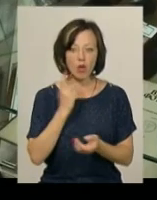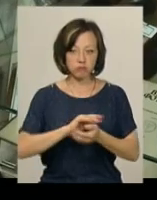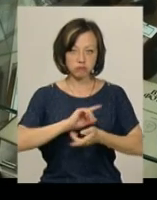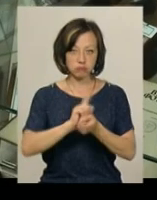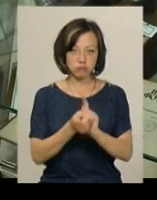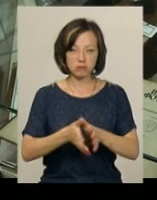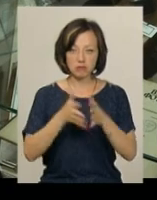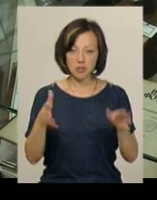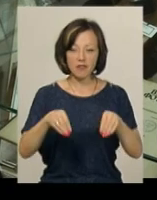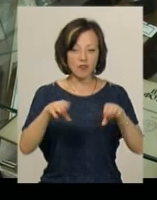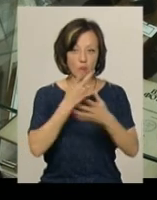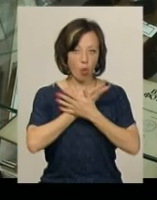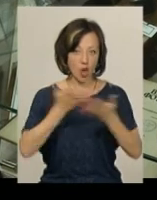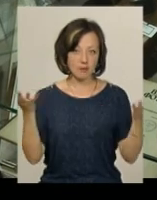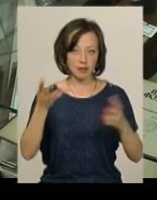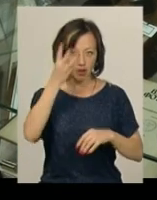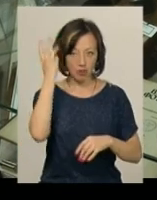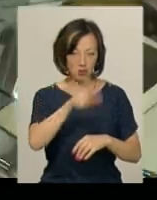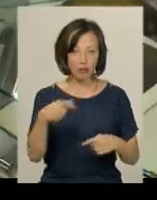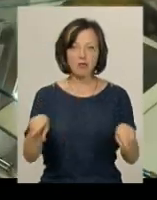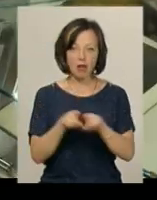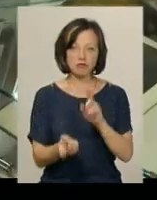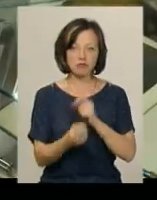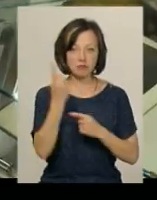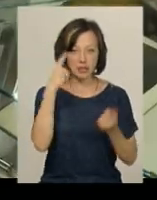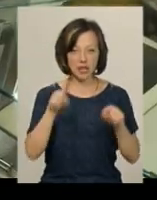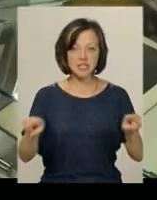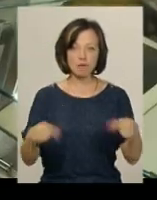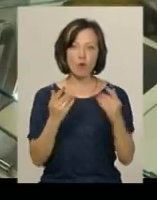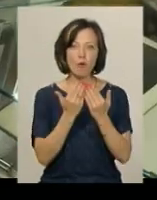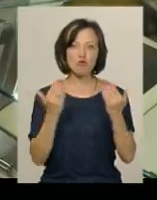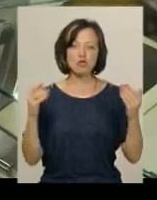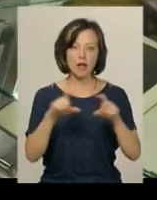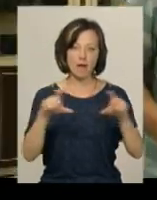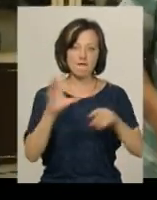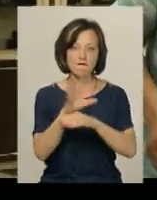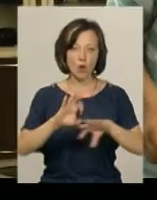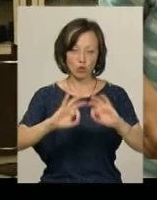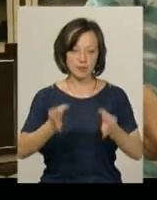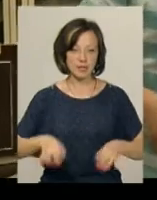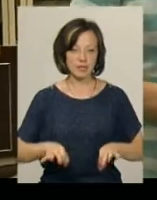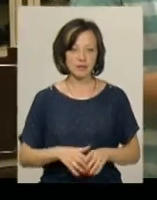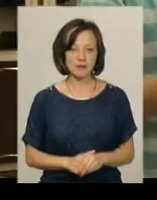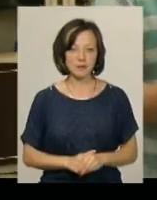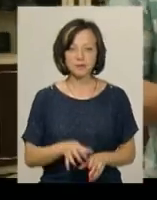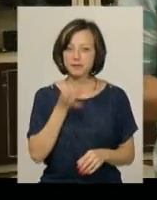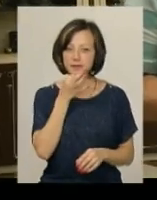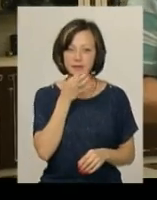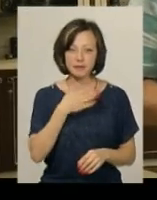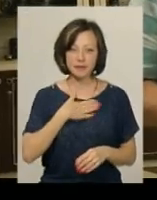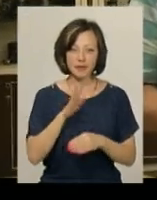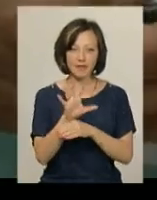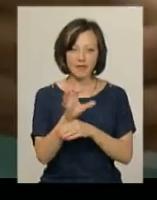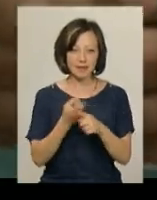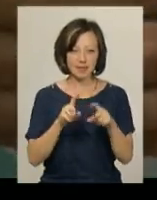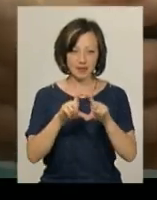більшою, вирішив показати її хмельничанам. Так народилася ідея створення цього музею фотомистецтва. Улюблений експонат – ось цей